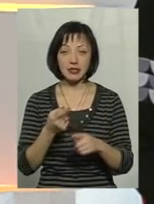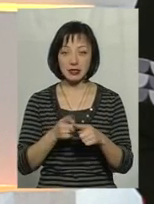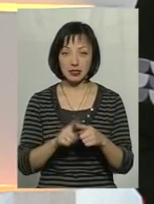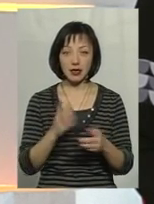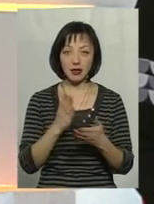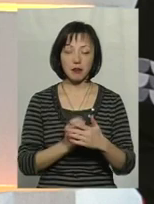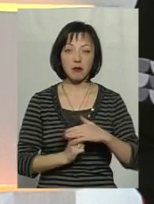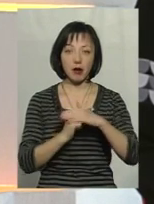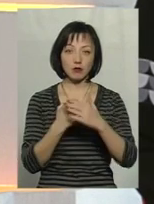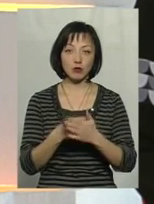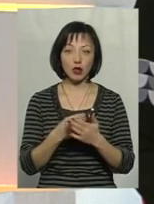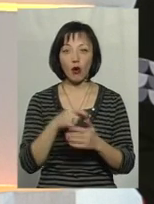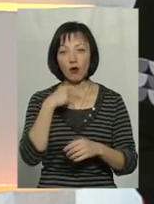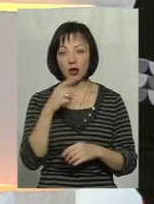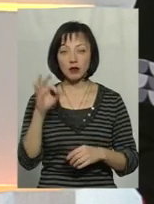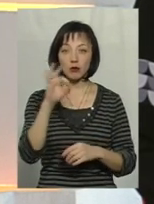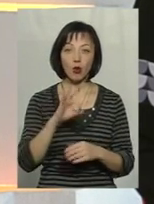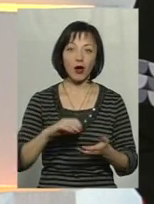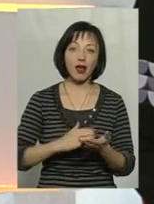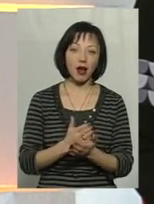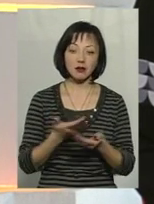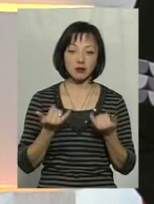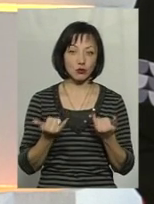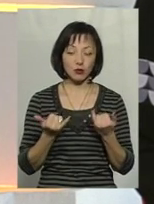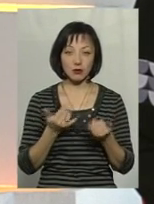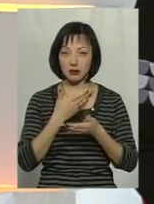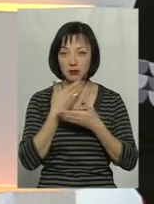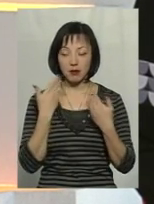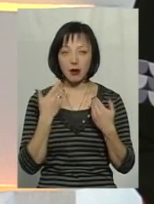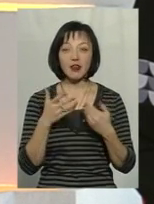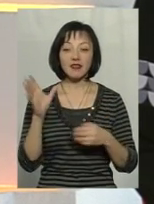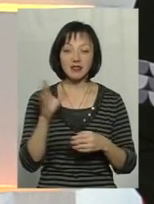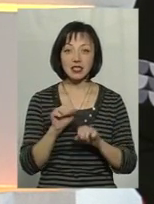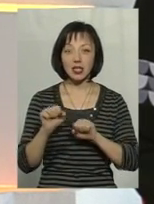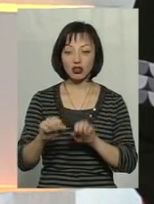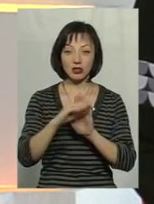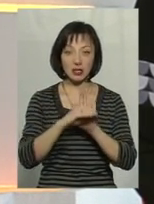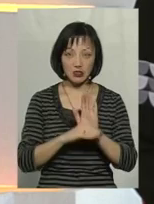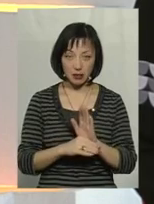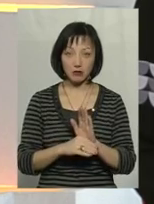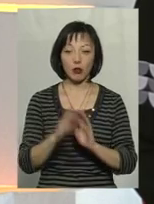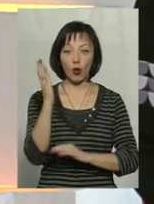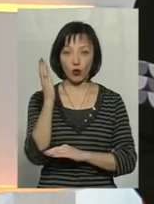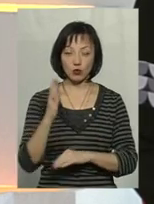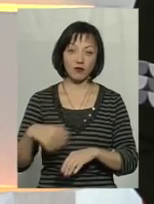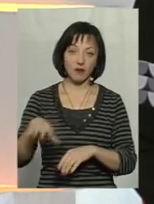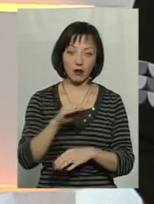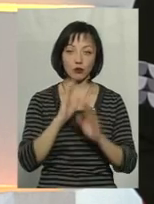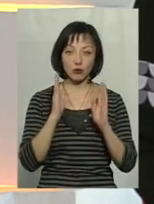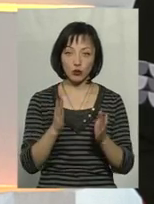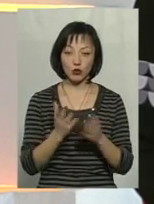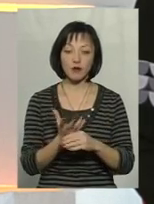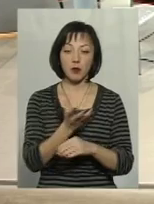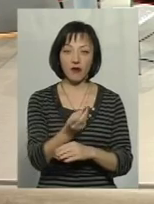є базовий бюджет. Тому говорити про якість ми на сьогодні не маємо. Всі захищені статті, ми сьогодні проголосували, вони будуть